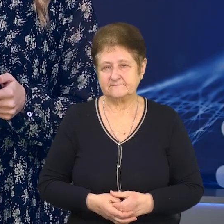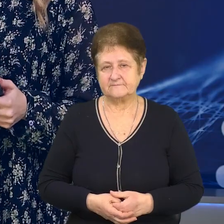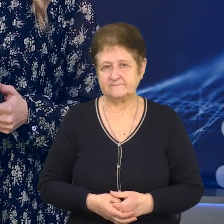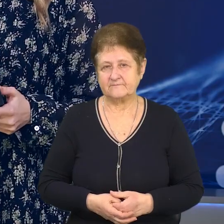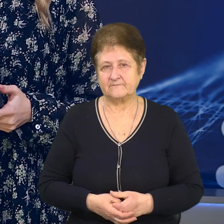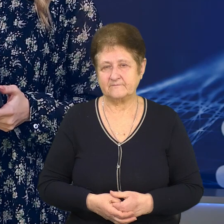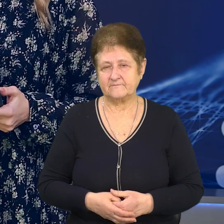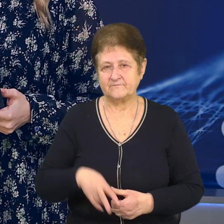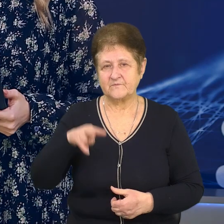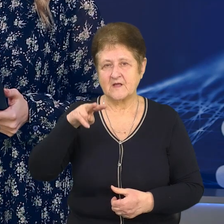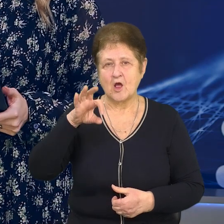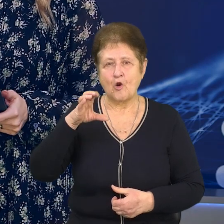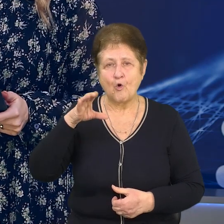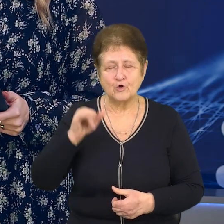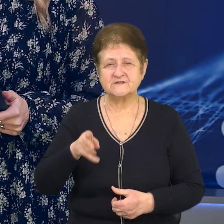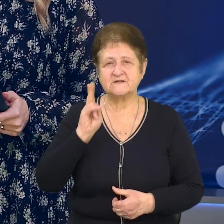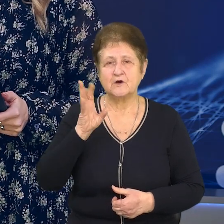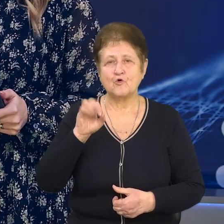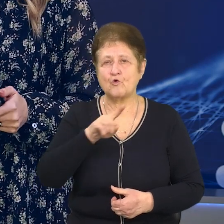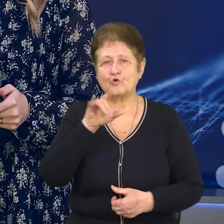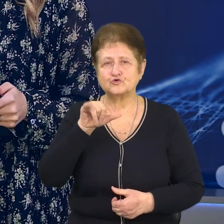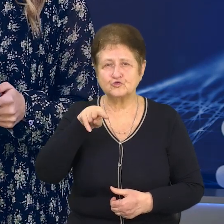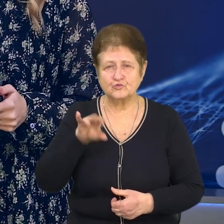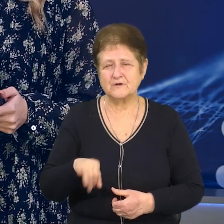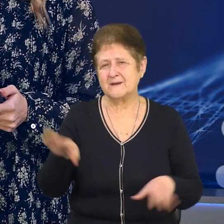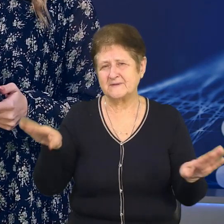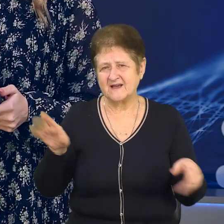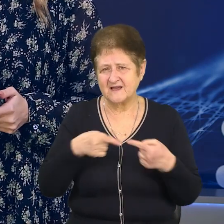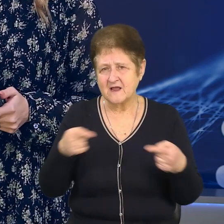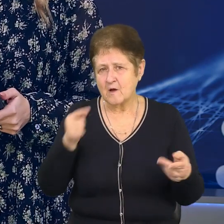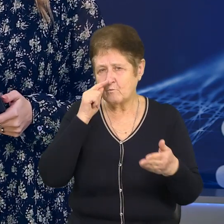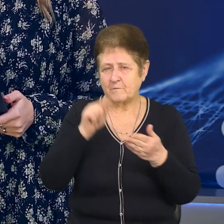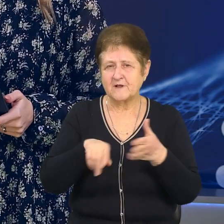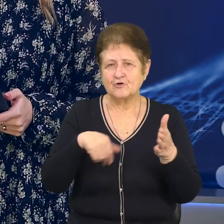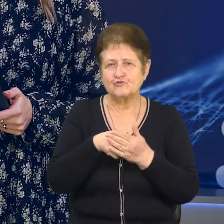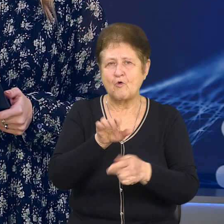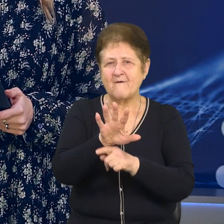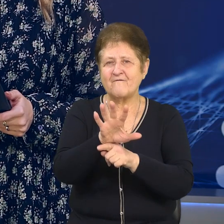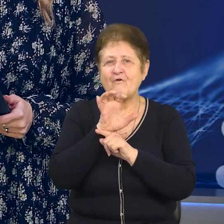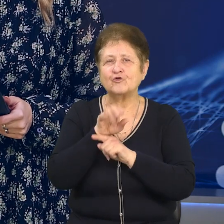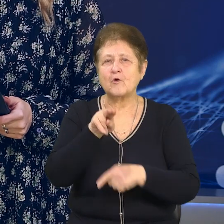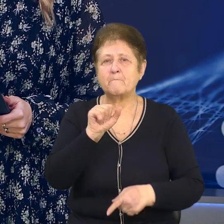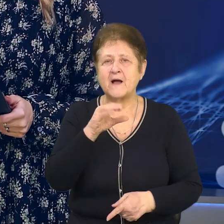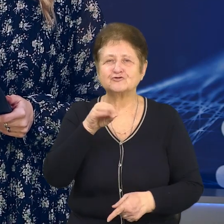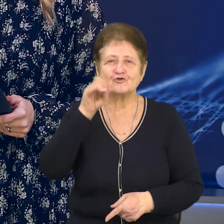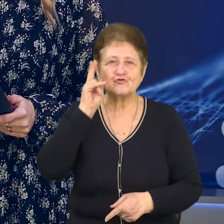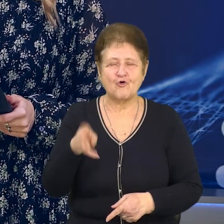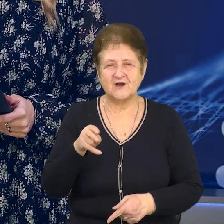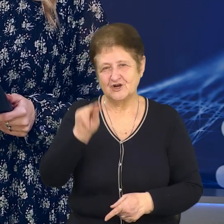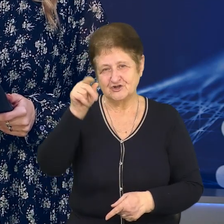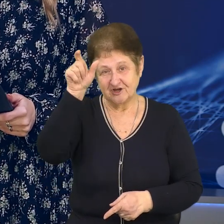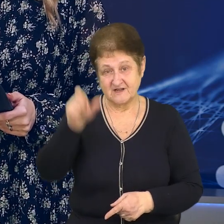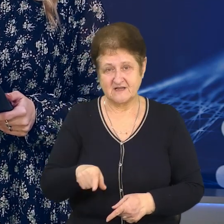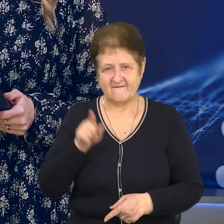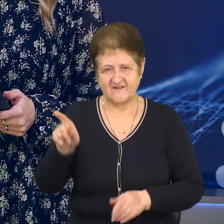Лосі, козуля, дикі кабани, бобер та різні птахи потрапляють до фотопасток Чернігівця Олександра Михайлова. Він –